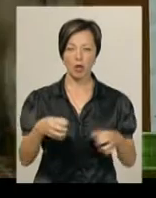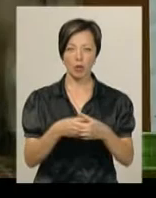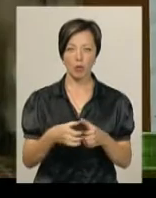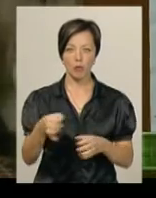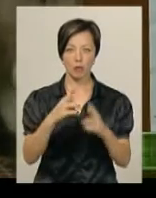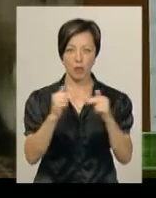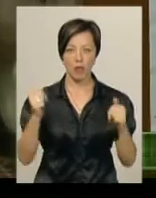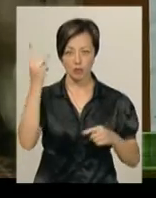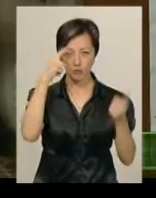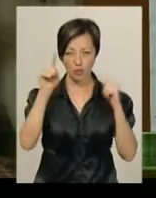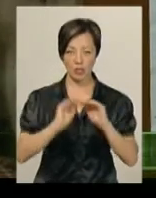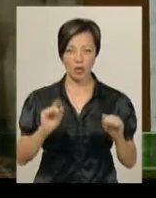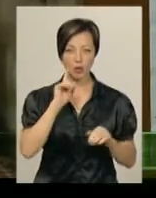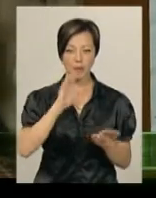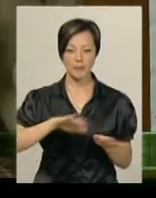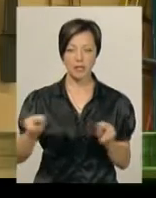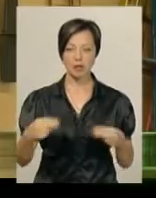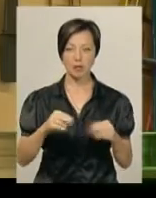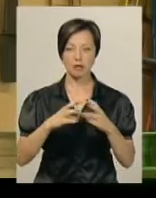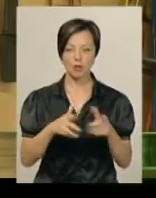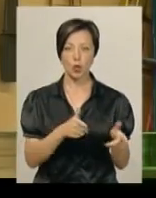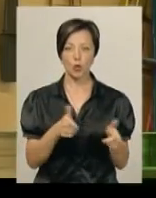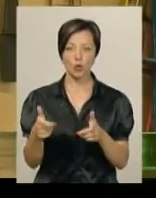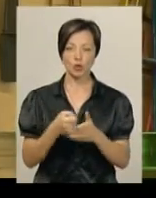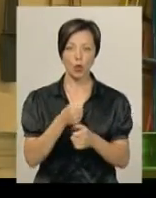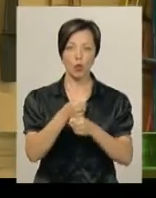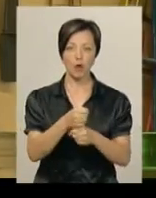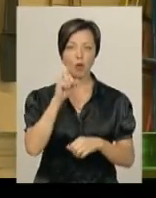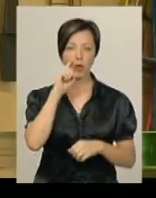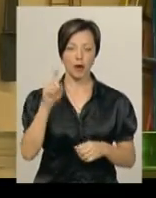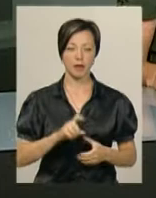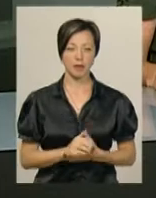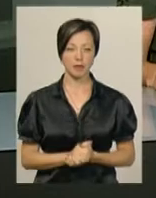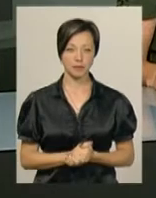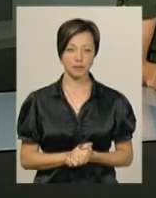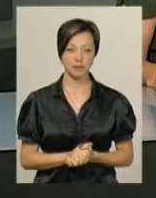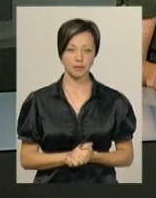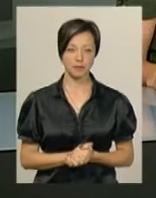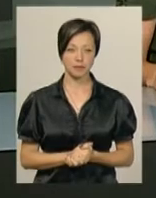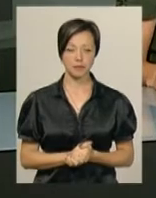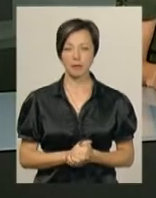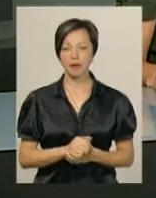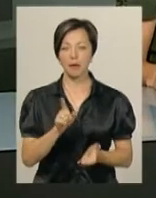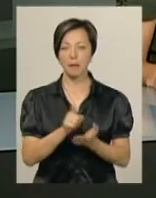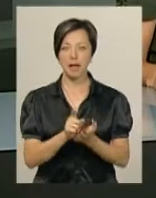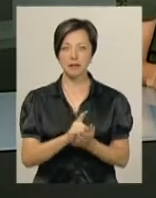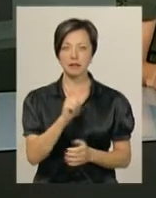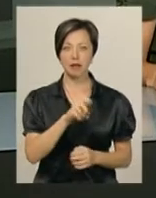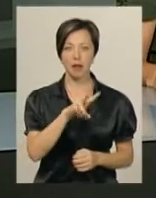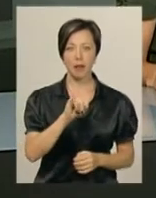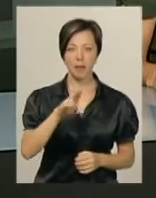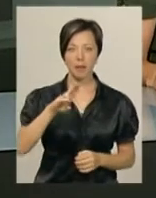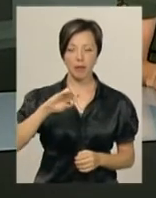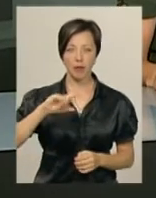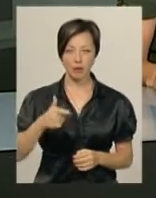палацу творчості дітей та юнацтва після Чемпіонату світу готуються до Кубка України. Пенсії за липень жителі